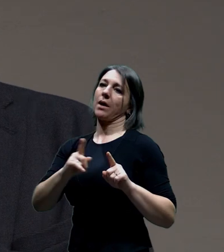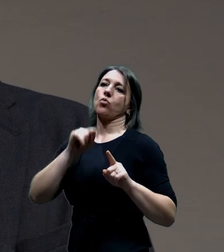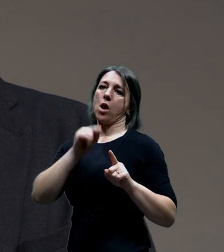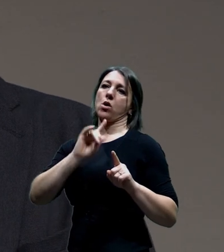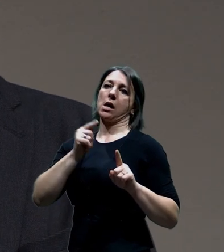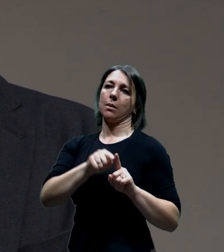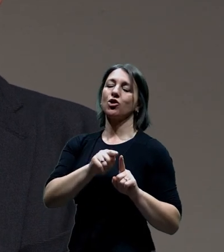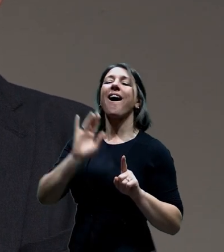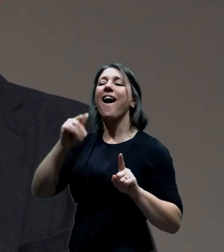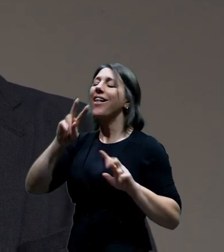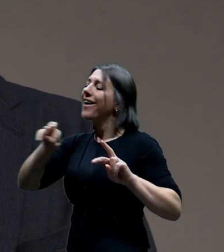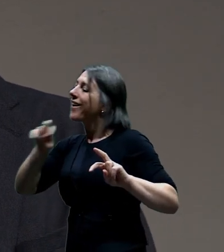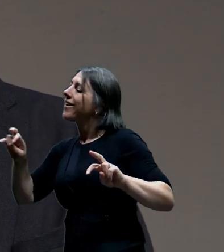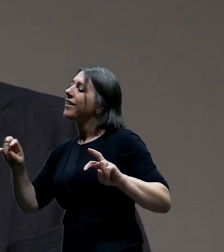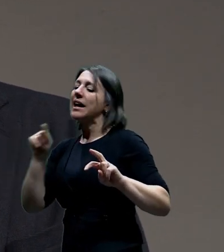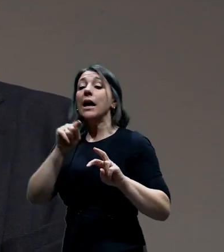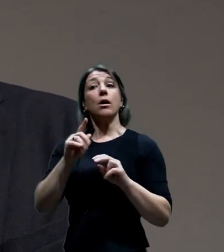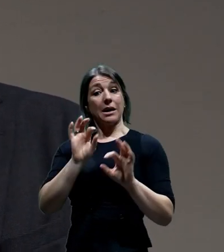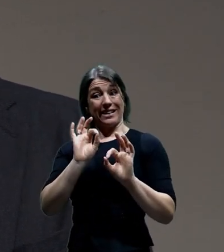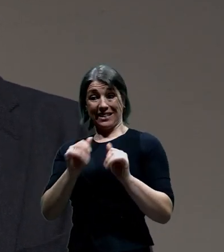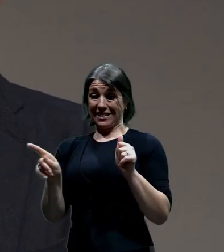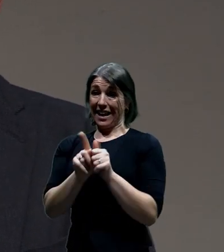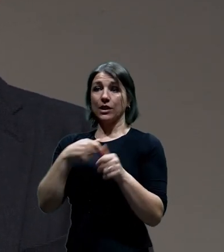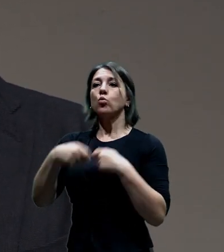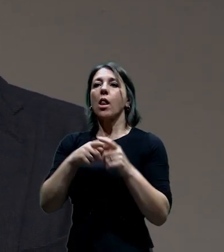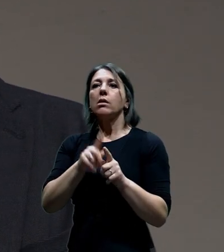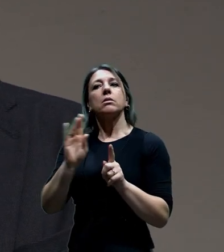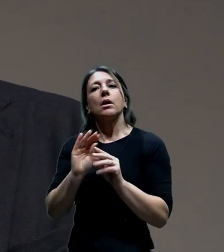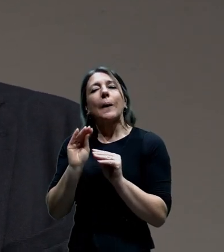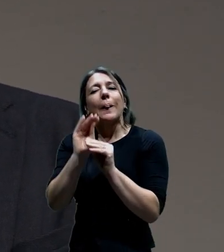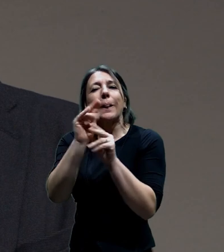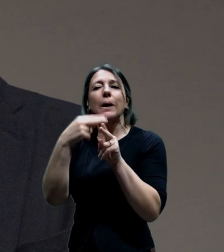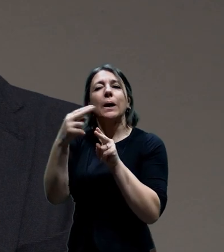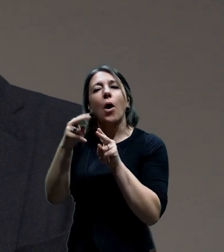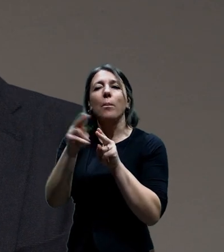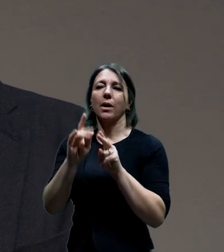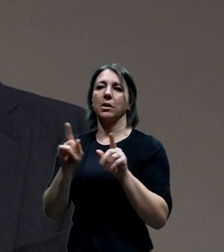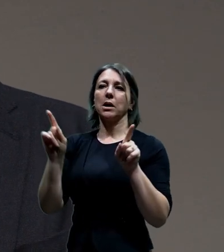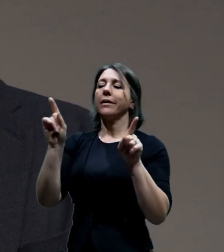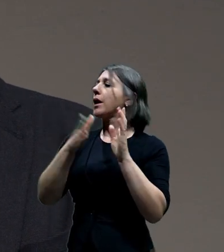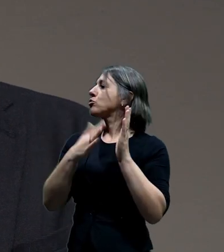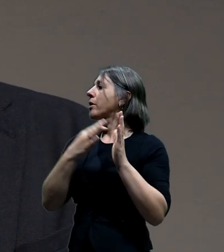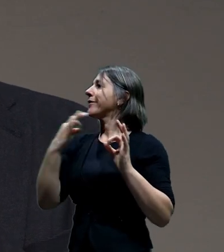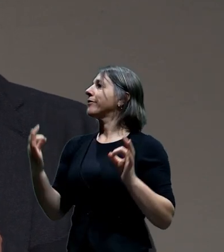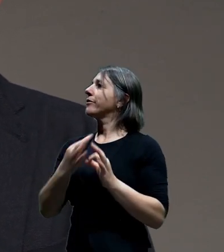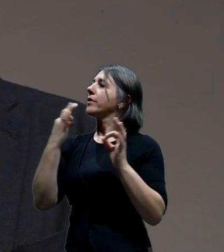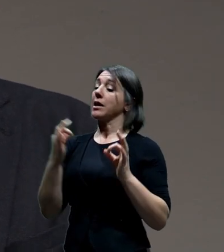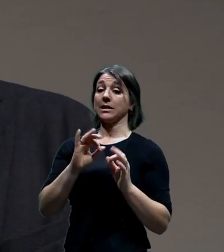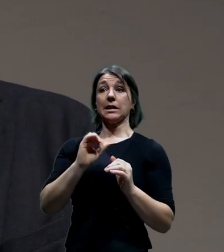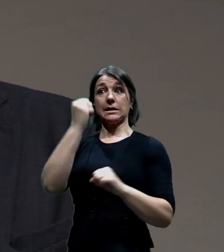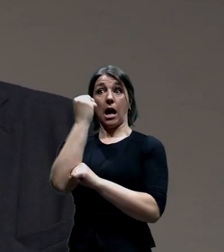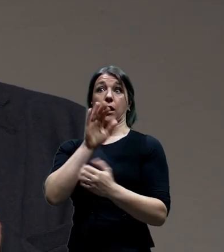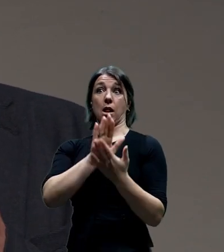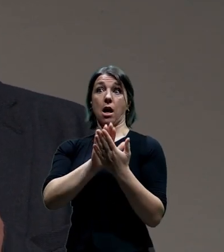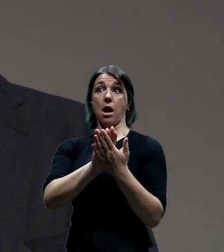pracovat na těch vylepšeních, které jsme zde představili, které se týkají třeba i vybočení, který bude s tím souvisl se třeba i